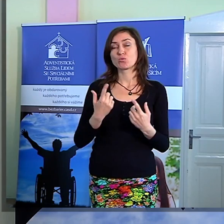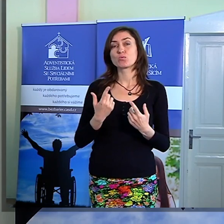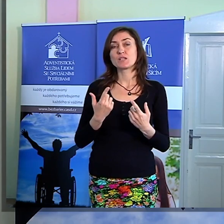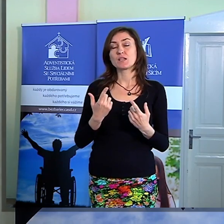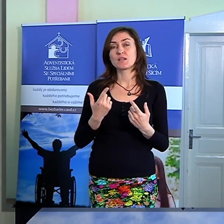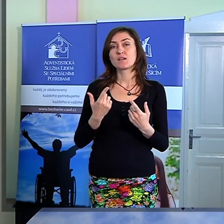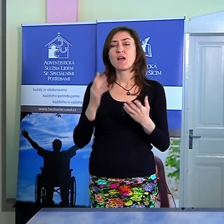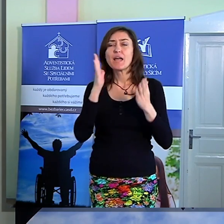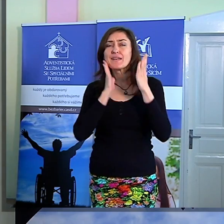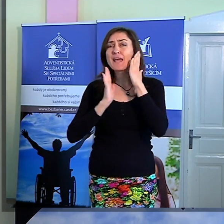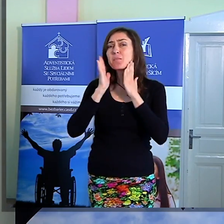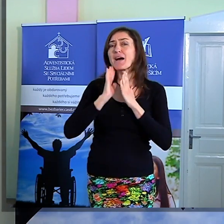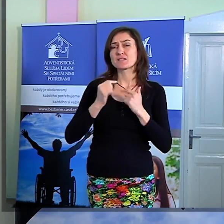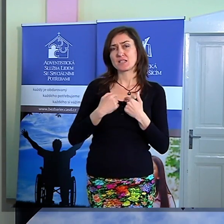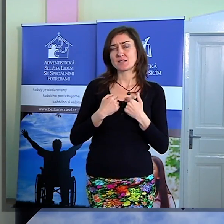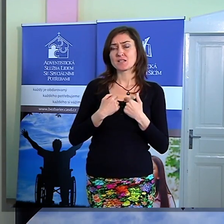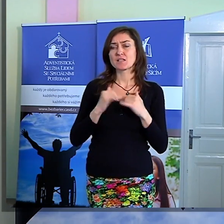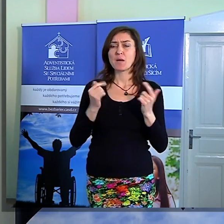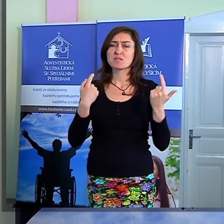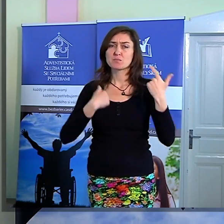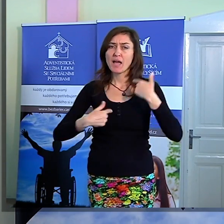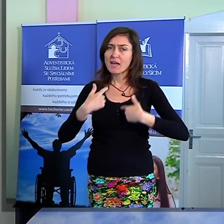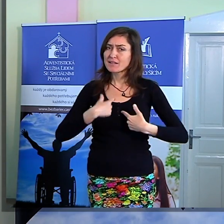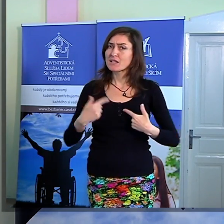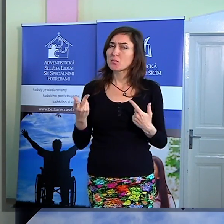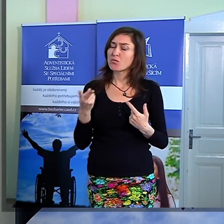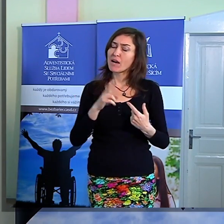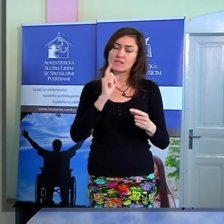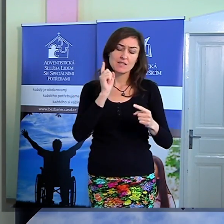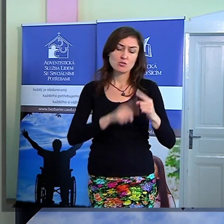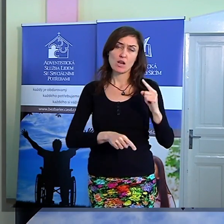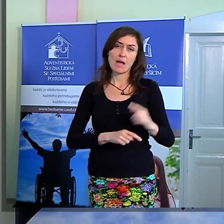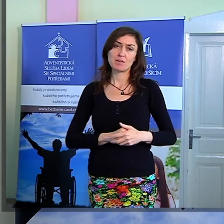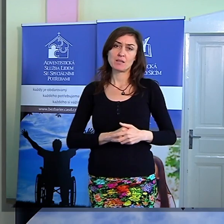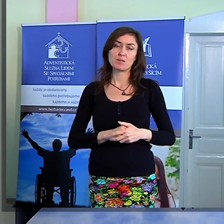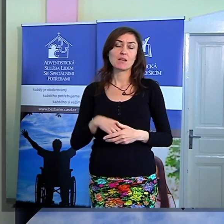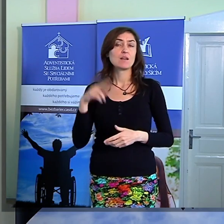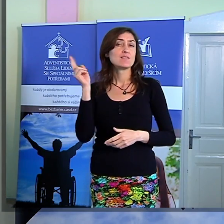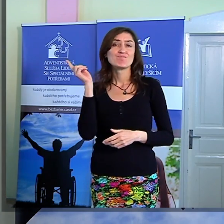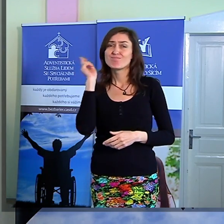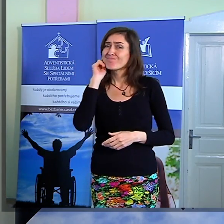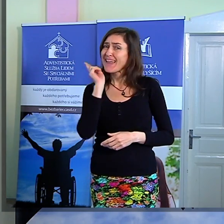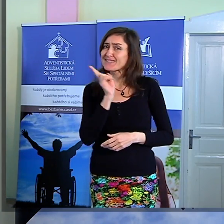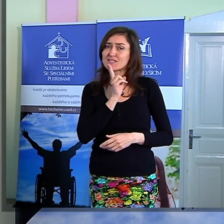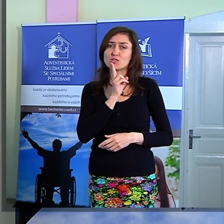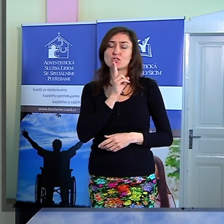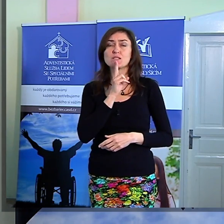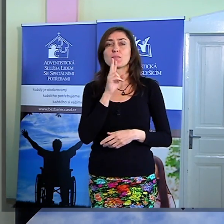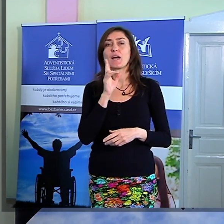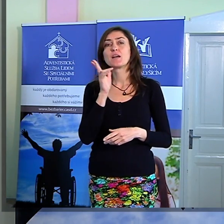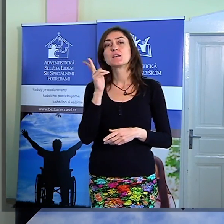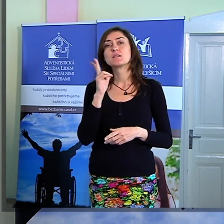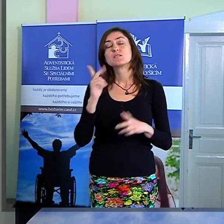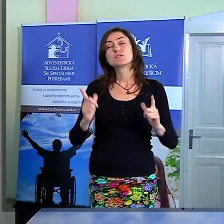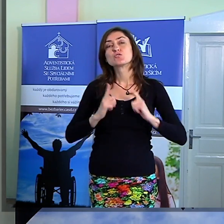nemazlí. Že jsme handicapovaní, že nám něco chybí. Že neslyšíme. Že žijeme ve světě